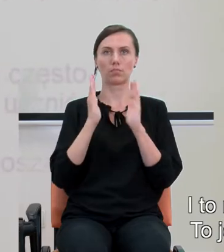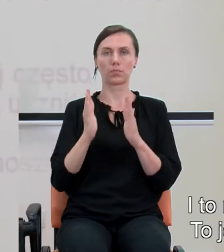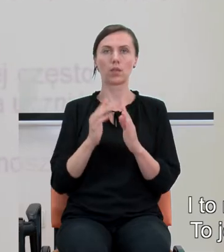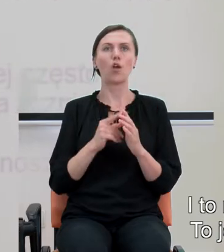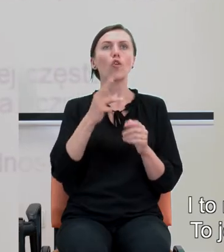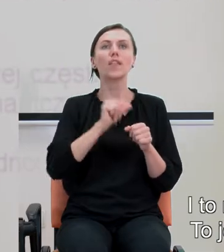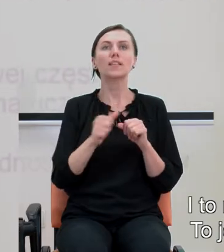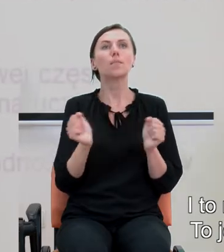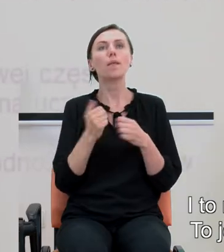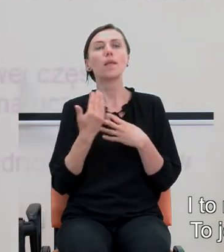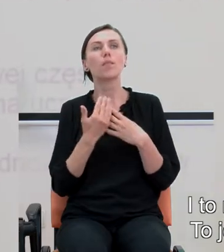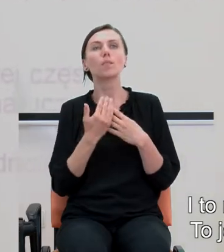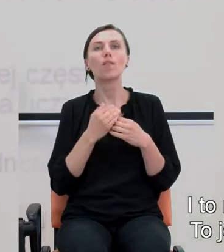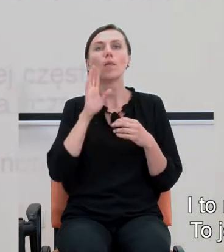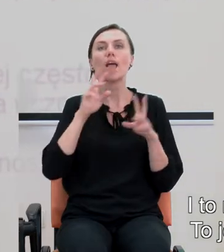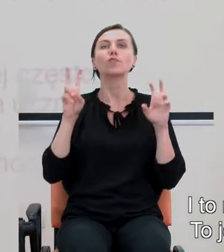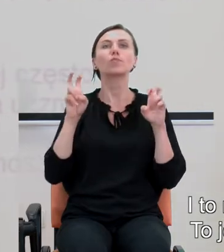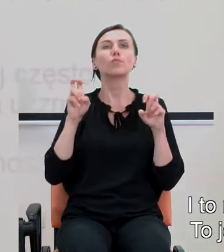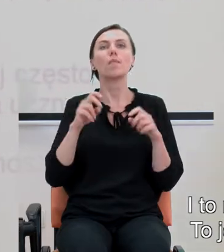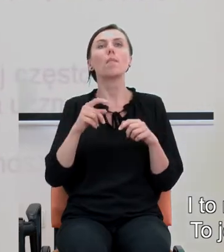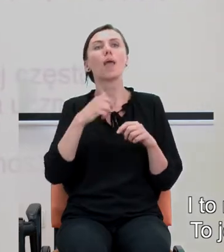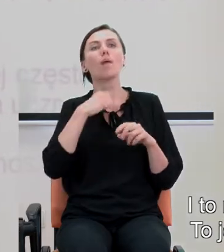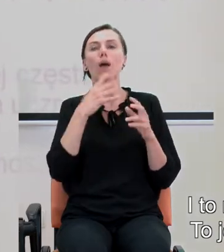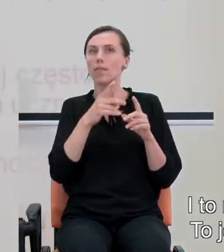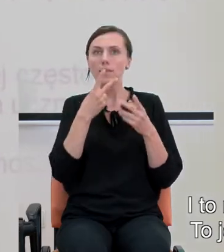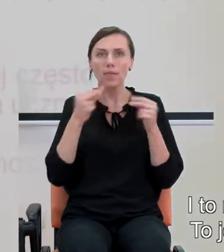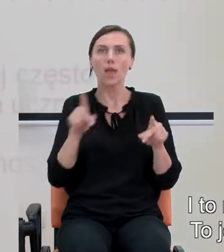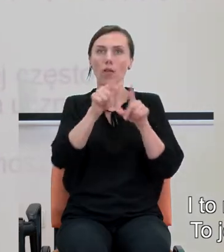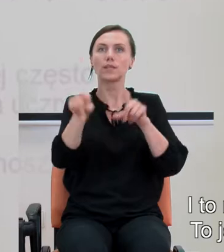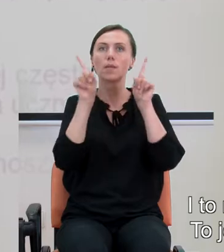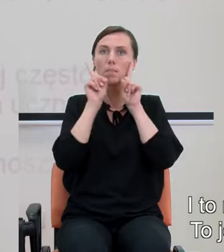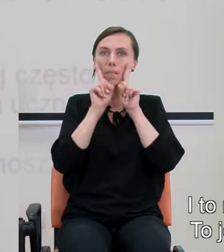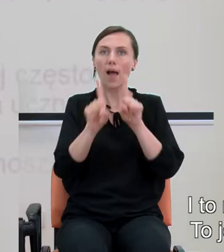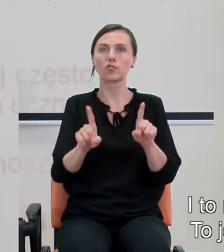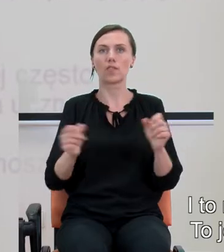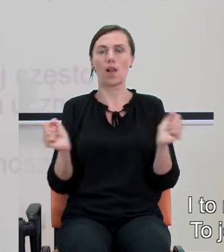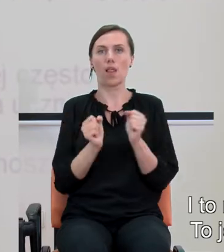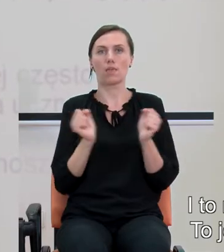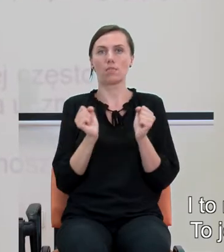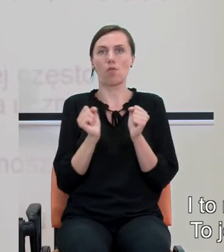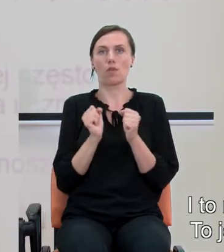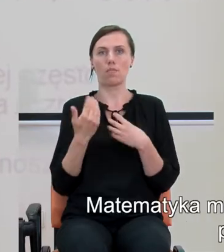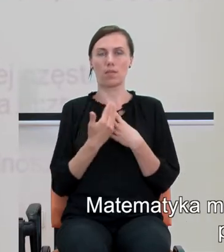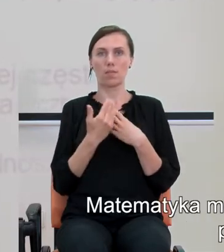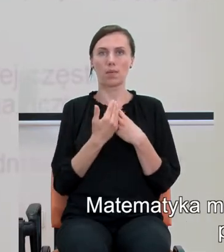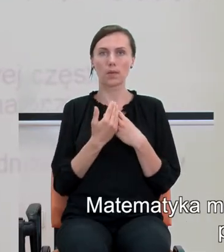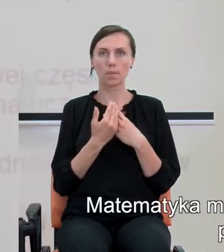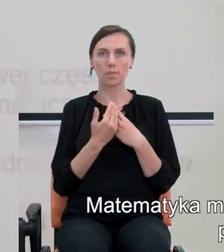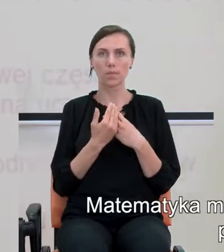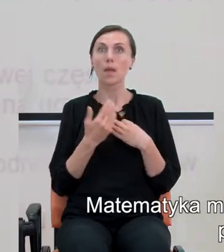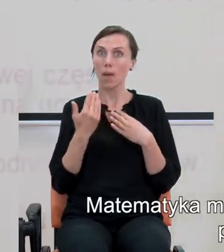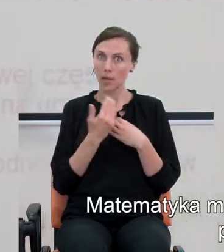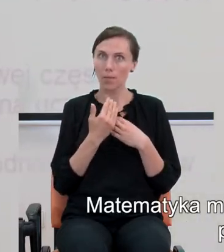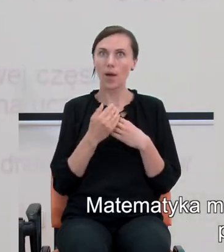żadne banie się matematyki w cudzysłowie. To jest prawdziwy lęk przed matematyką. Matematyka